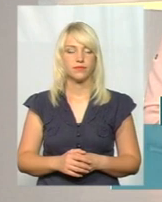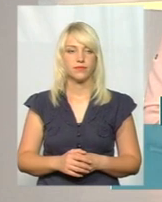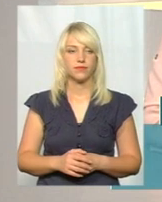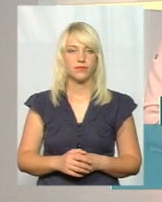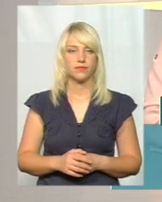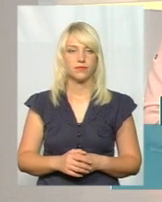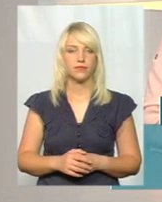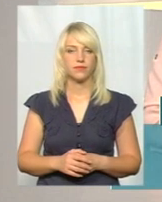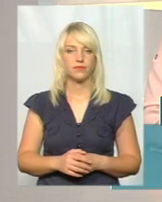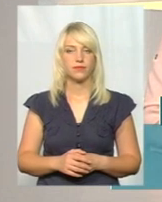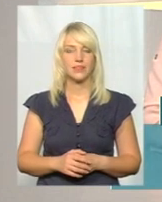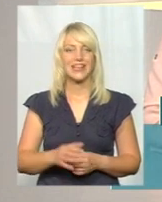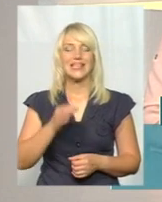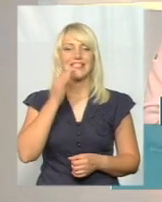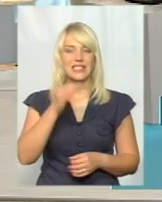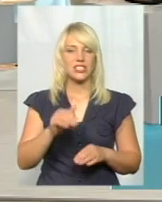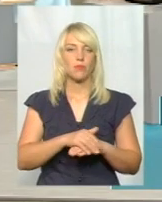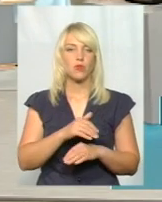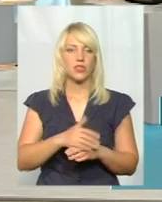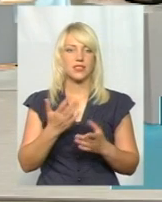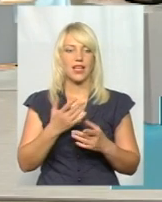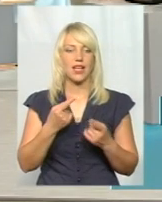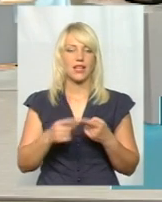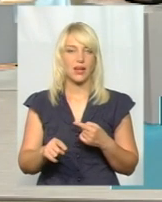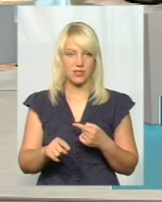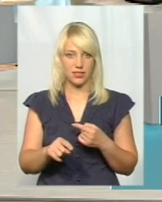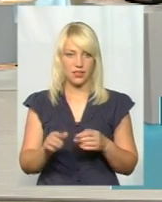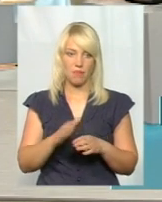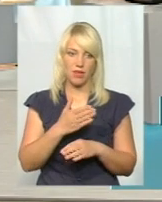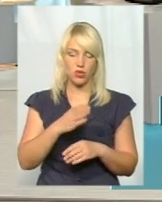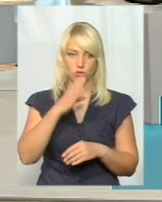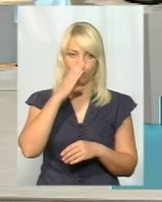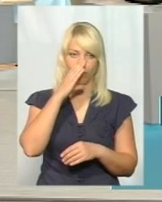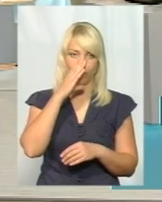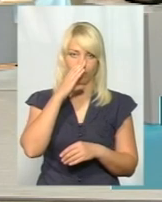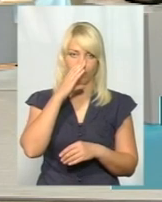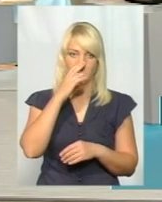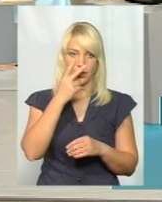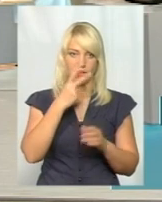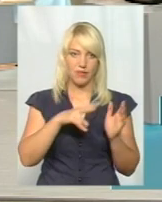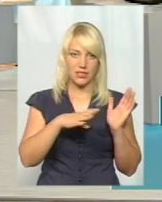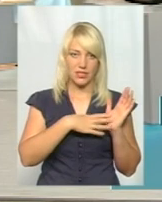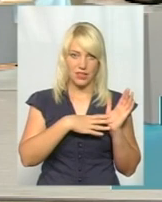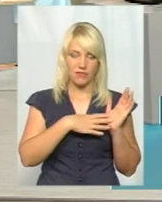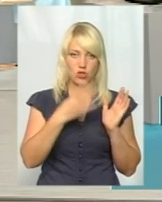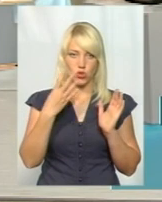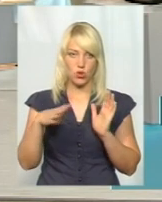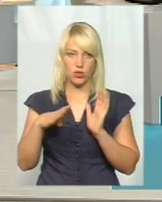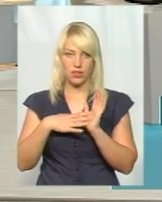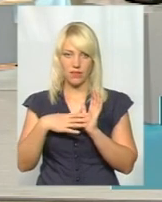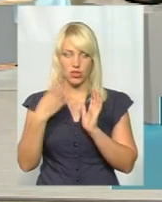Скажите, скажите, пожалуйста, яка разниця між маршрутками 29, 49,